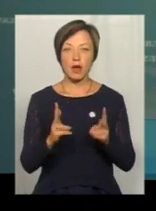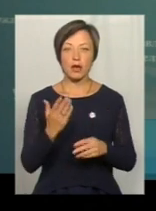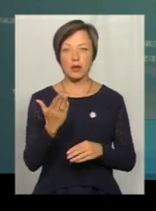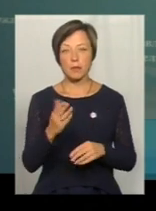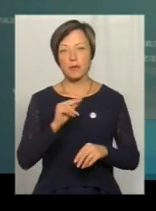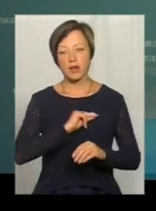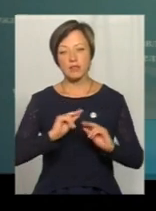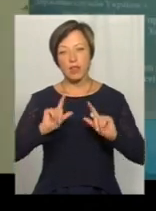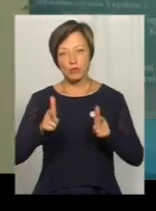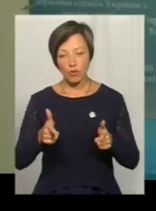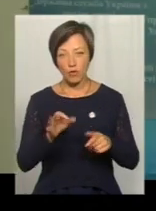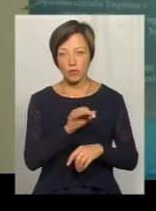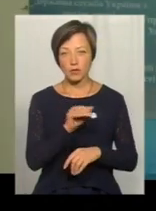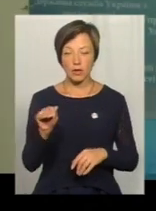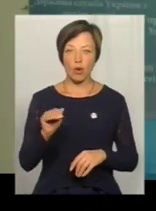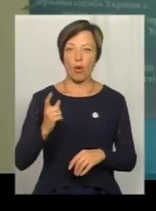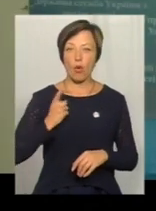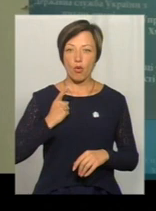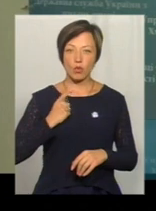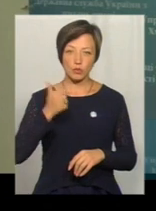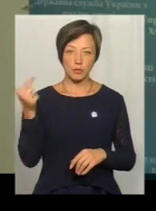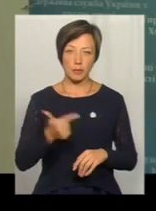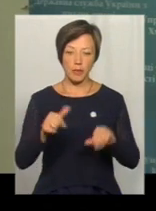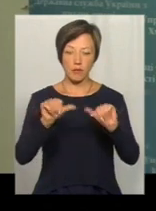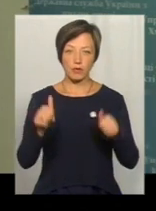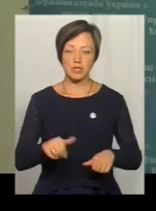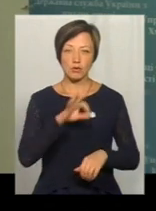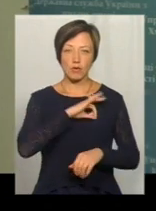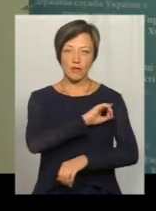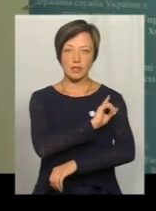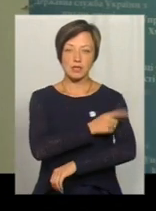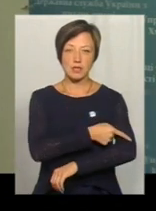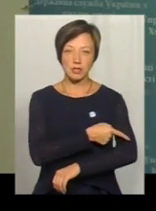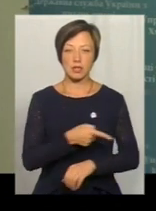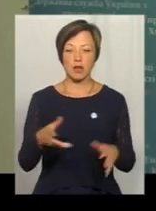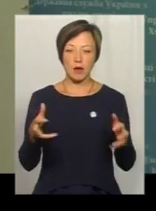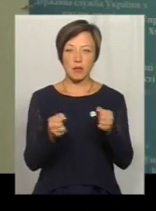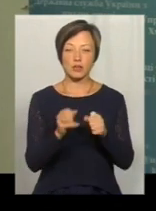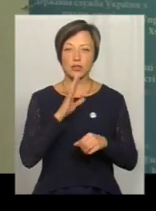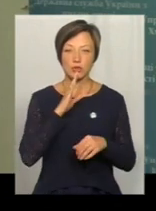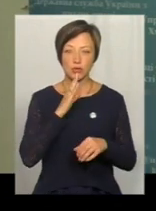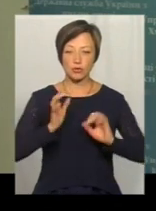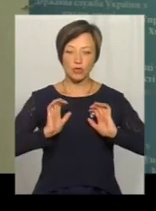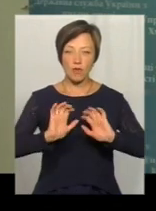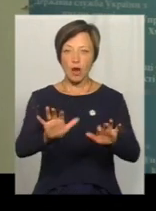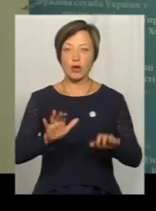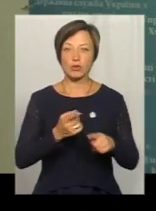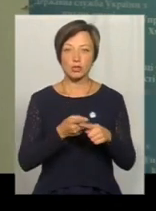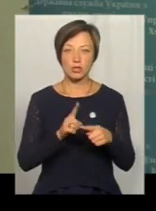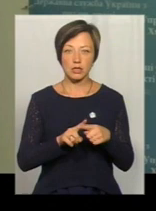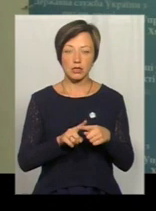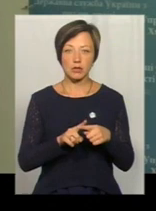чи вони працевлаштовані. Охорона в брутальній формі, застосовуючи фізичну силу, хапаючи жінок руками, штовхаючи їх,